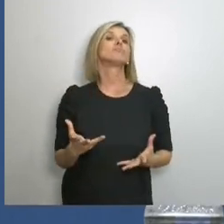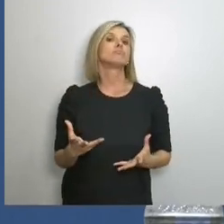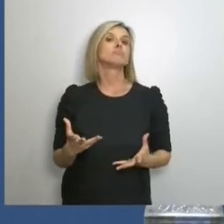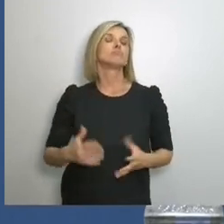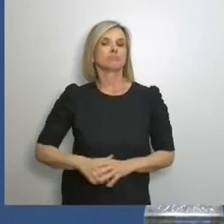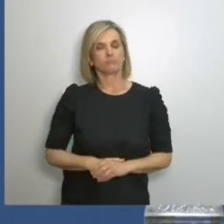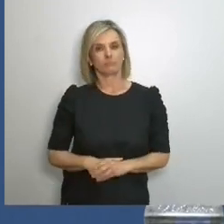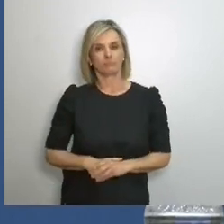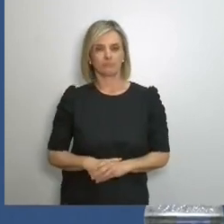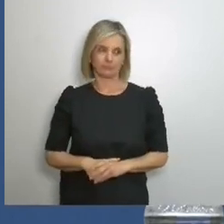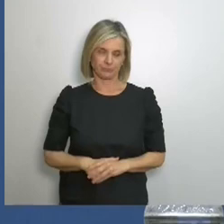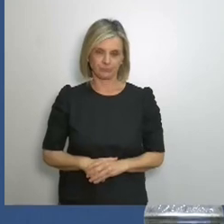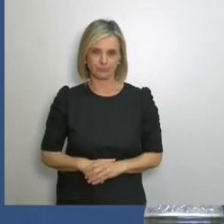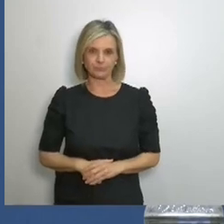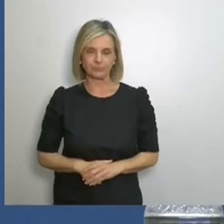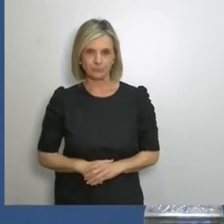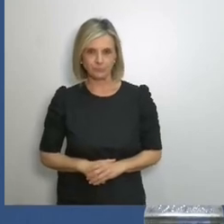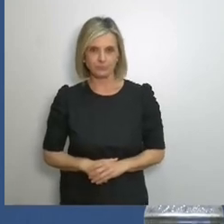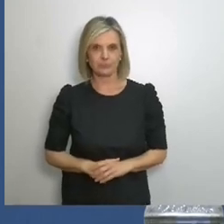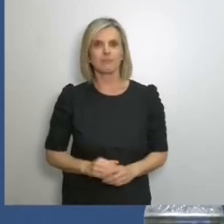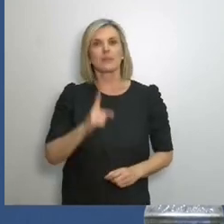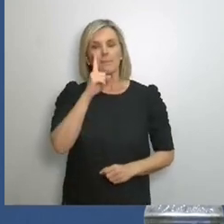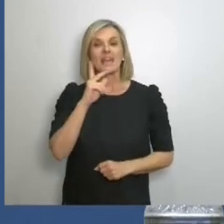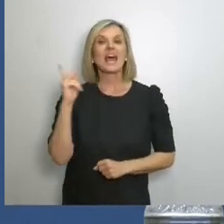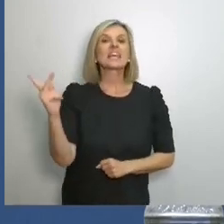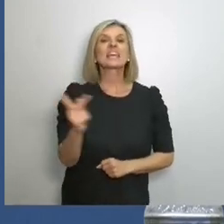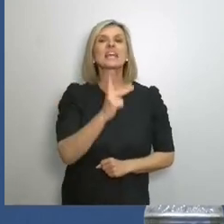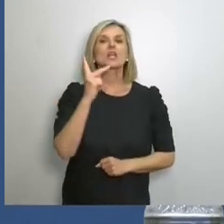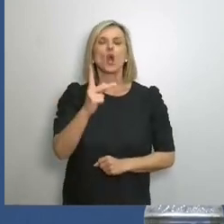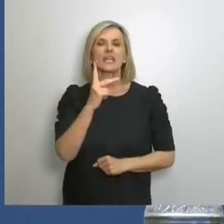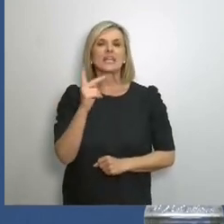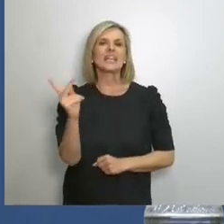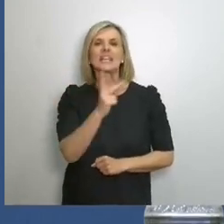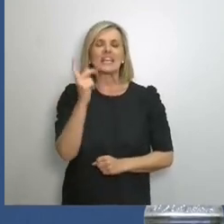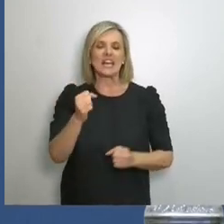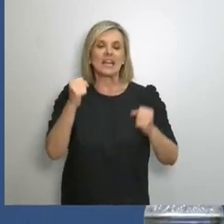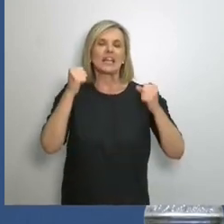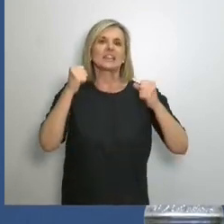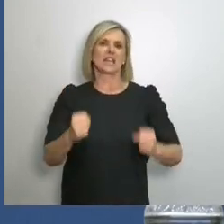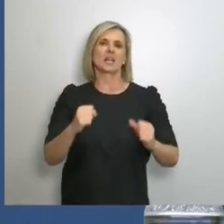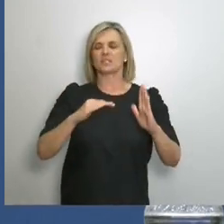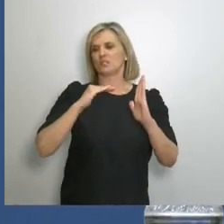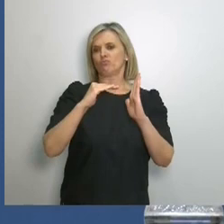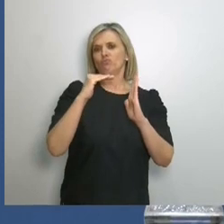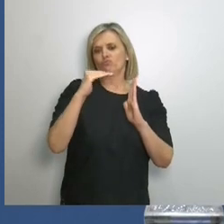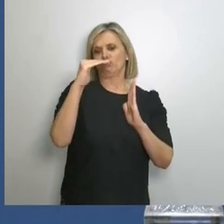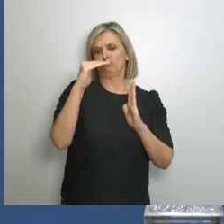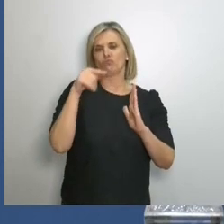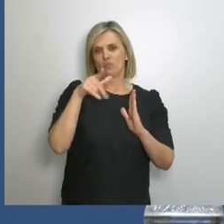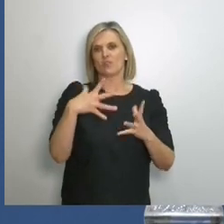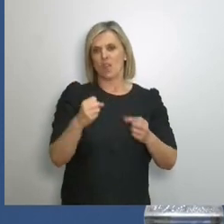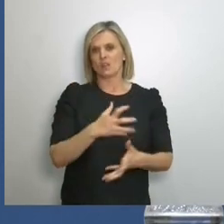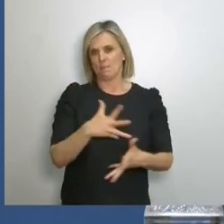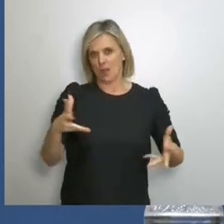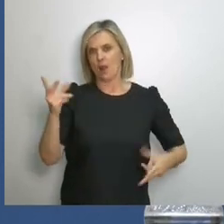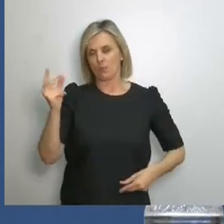μάλλον, όχι δεν θα λέγαμε κοινωνία, μια κοινωνική τάξη που κι αυτή έχει τα δικά της τεράστια